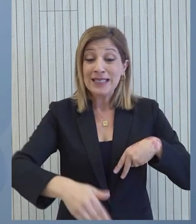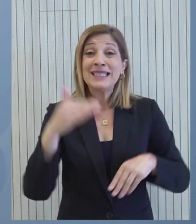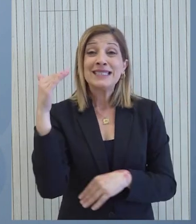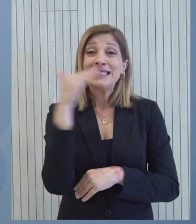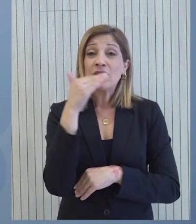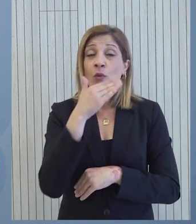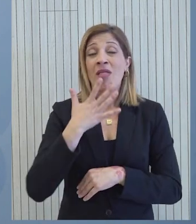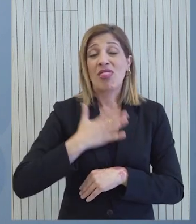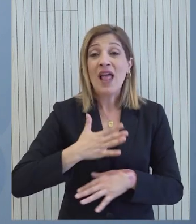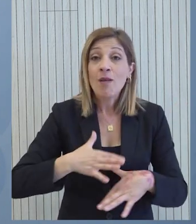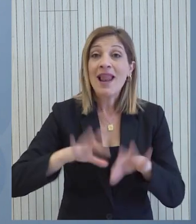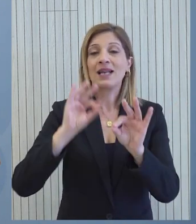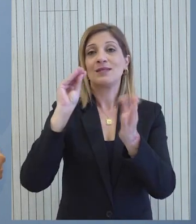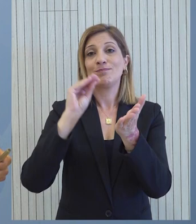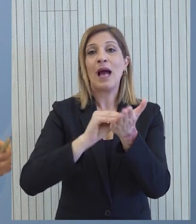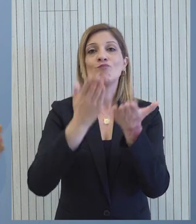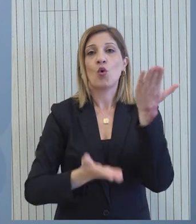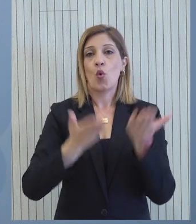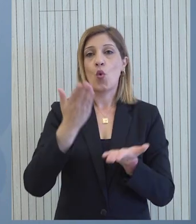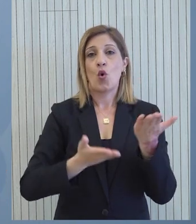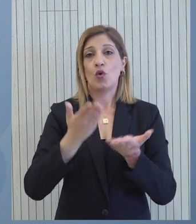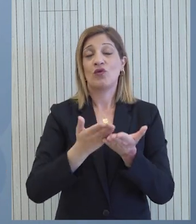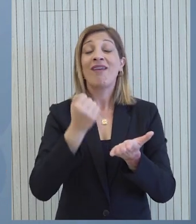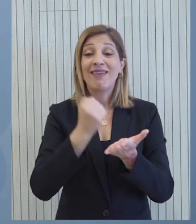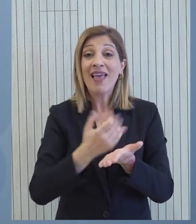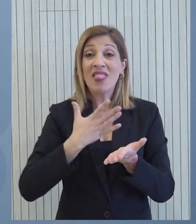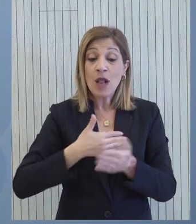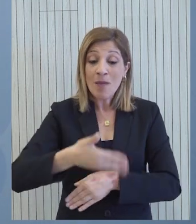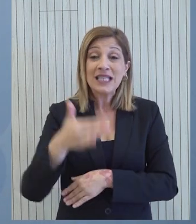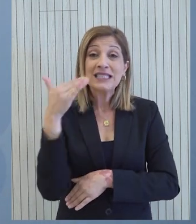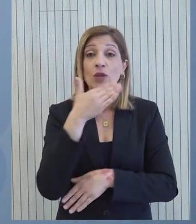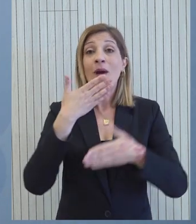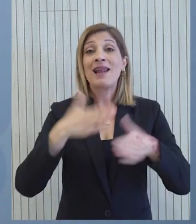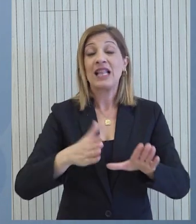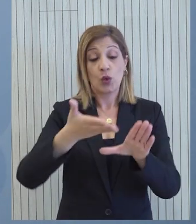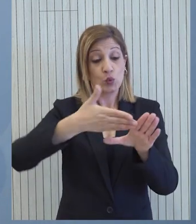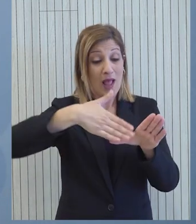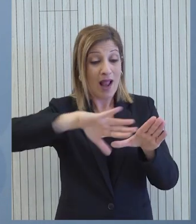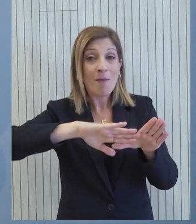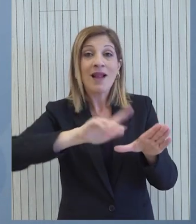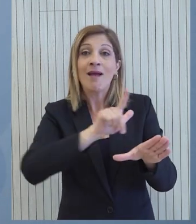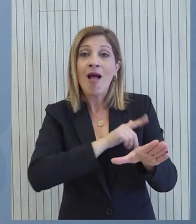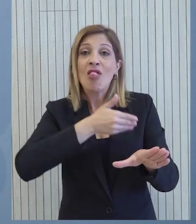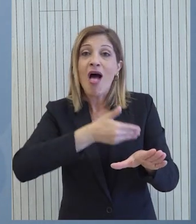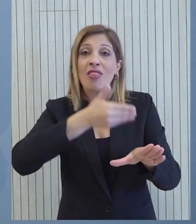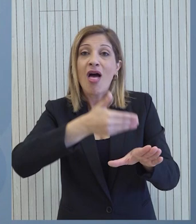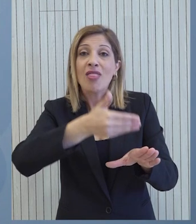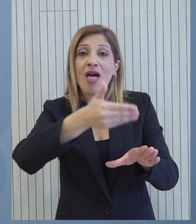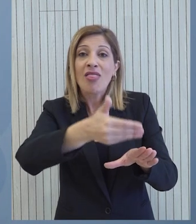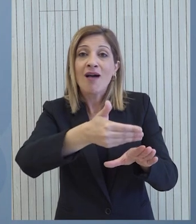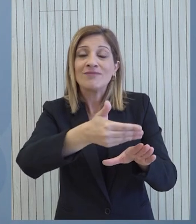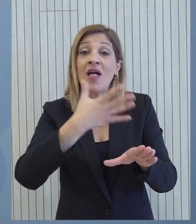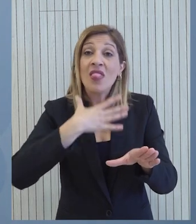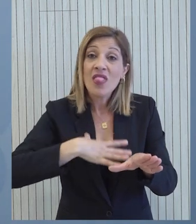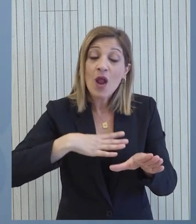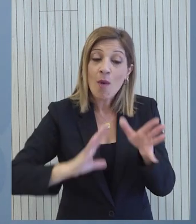δυνατόν το έργο να επαναπροκυριχθεί και να ολοκληρωθεί όσο πιο σύντομα γίνεται γιατί είναι ένα έργο το οποίο όχι μόνο θα έχει πολύ θετικό αντίκτυπο